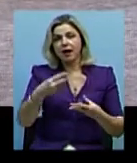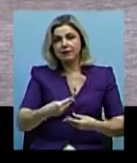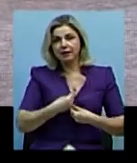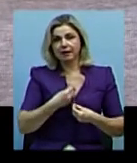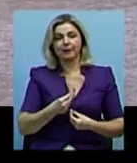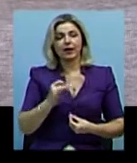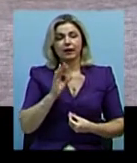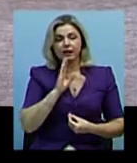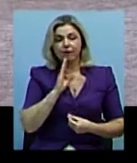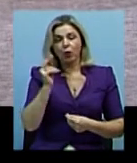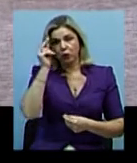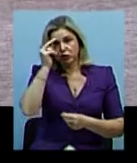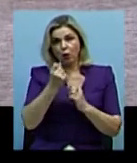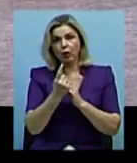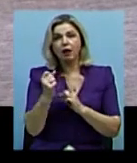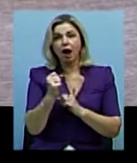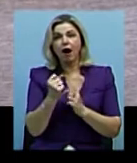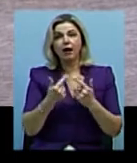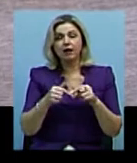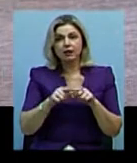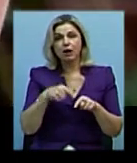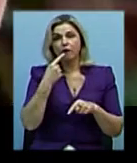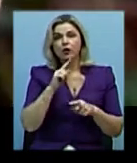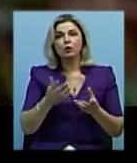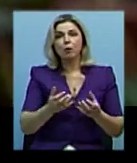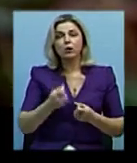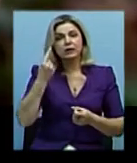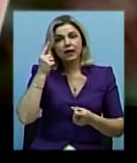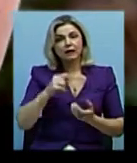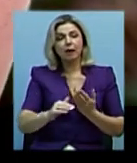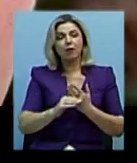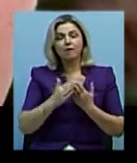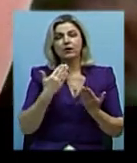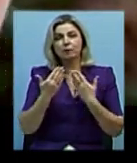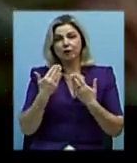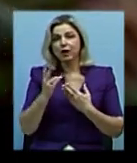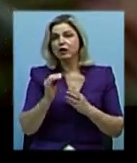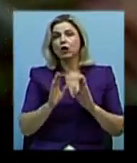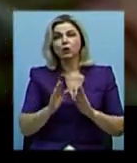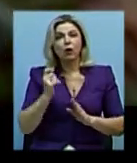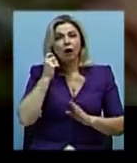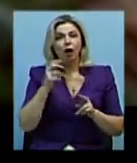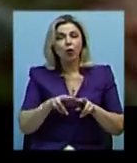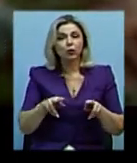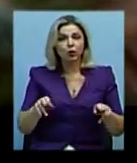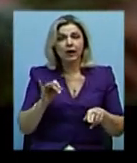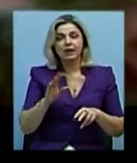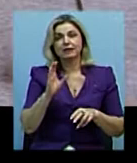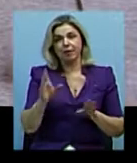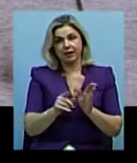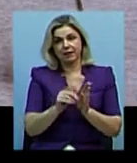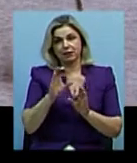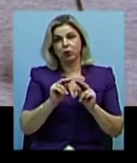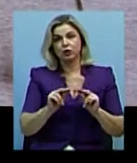Купченкова, учениця 11-го А, говорить, що отримані знання допомагають у спілкуванні не лише з однолітками, а й з вчителями.